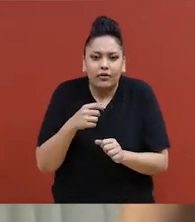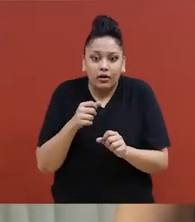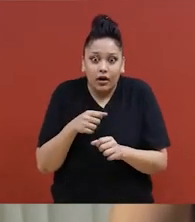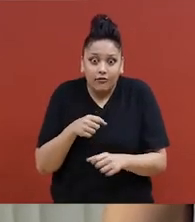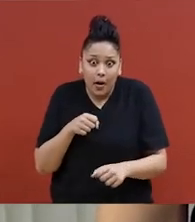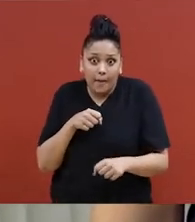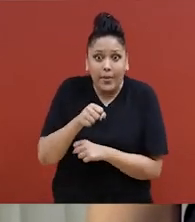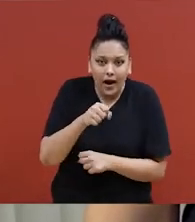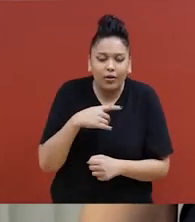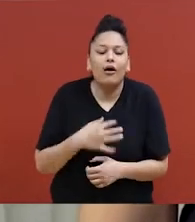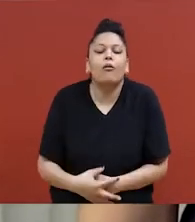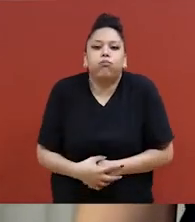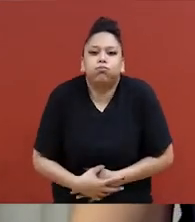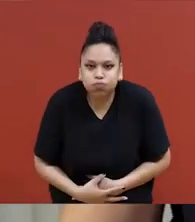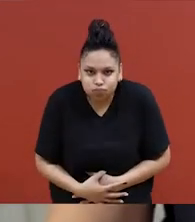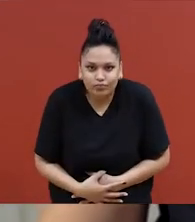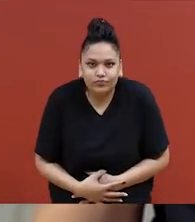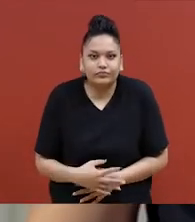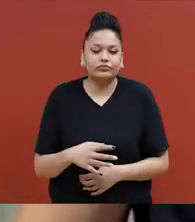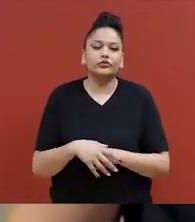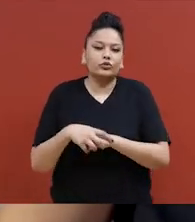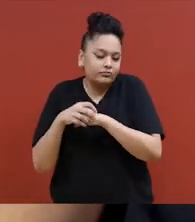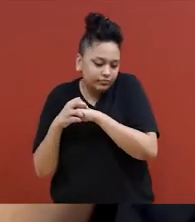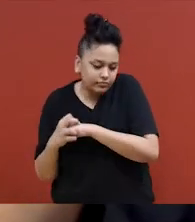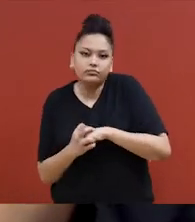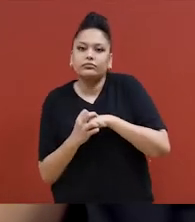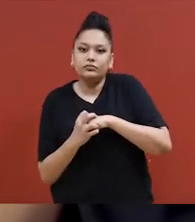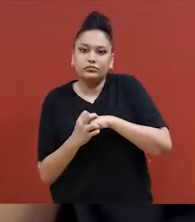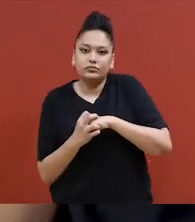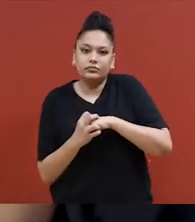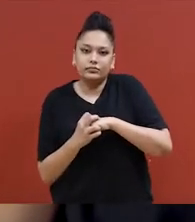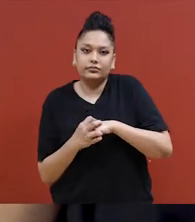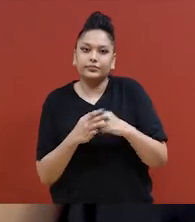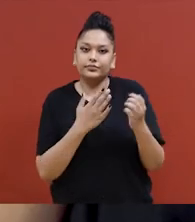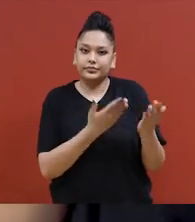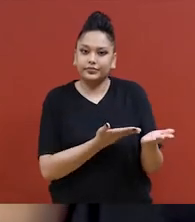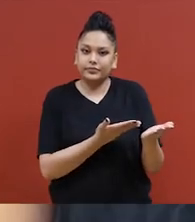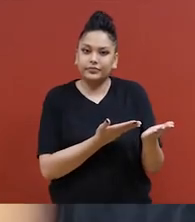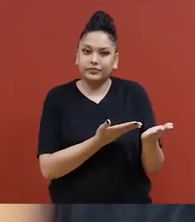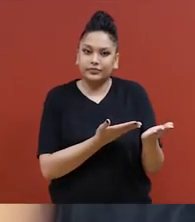lui couper le souffle en frappant au-delà du plexus solaire.